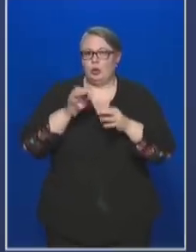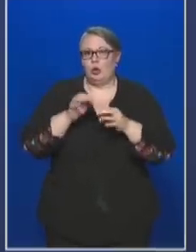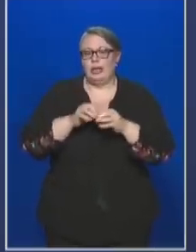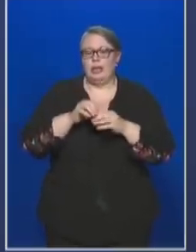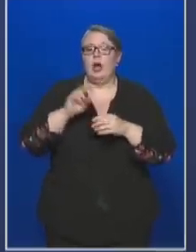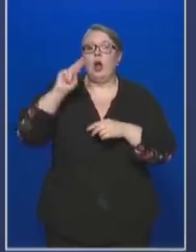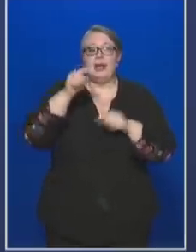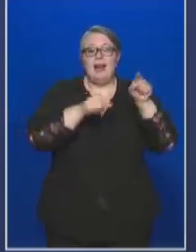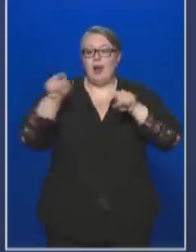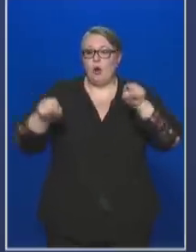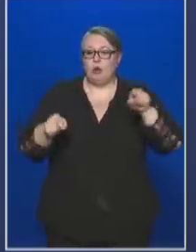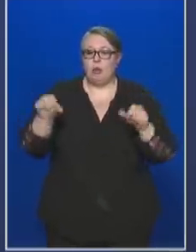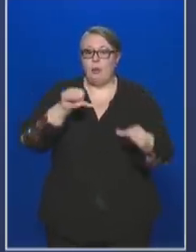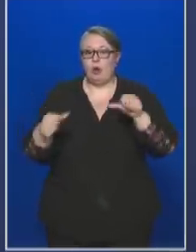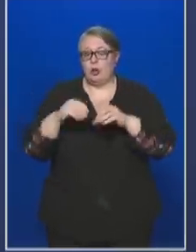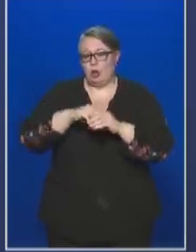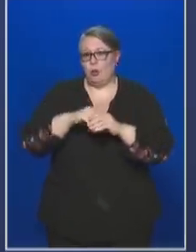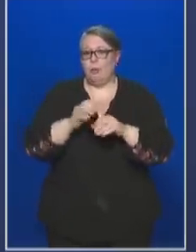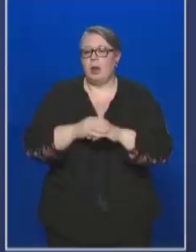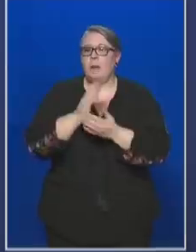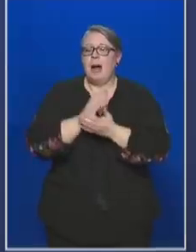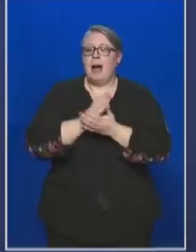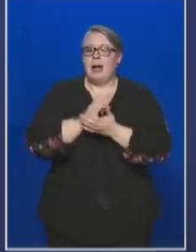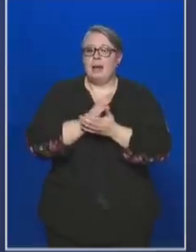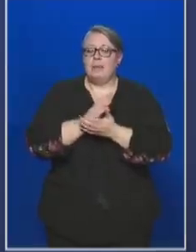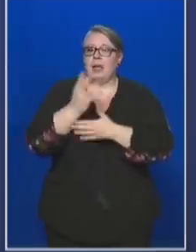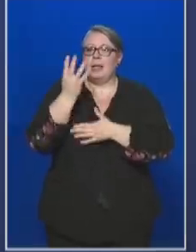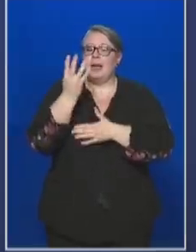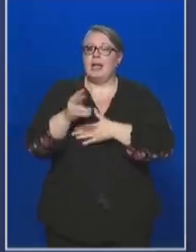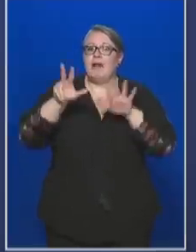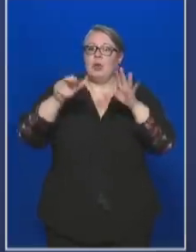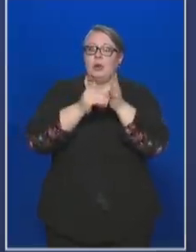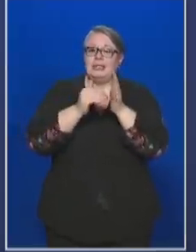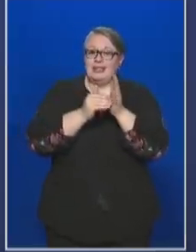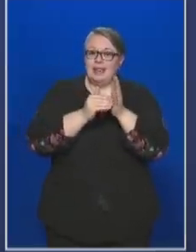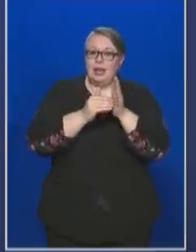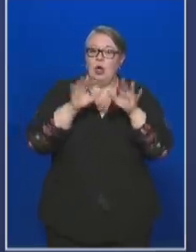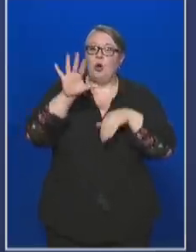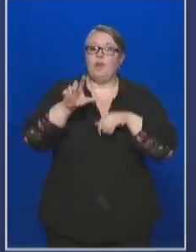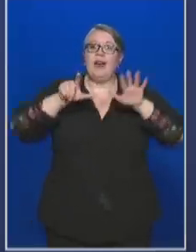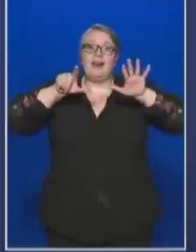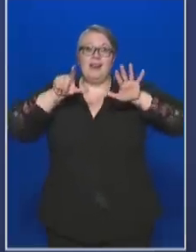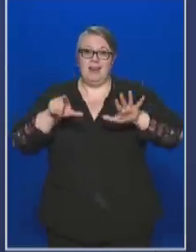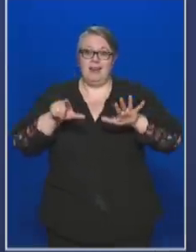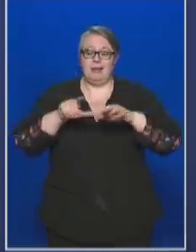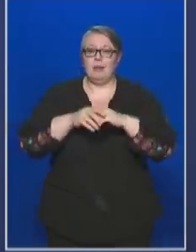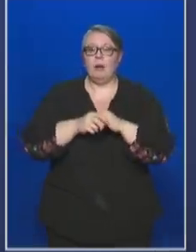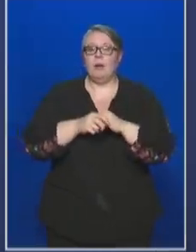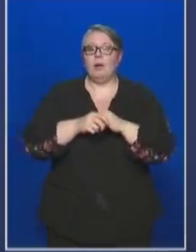kijelölt laboratóriumainkban. Imáron 48.057 azon